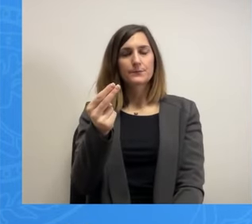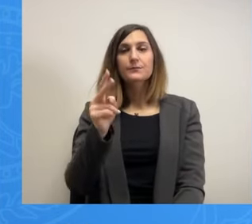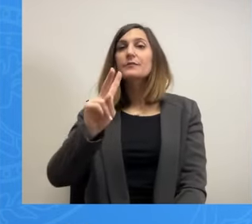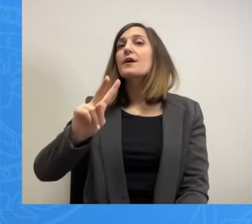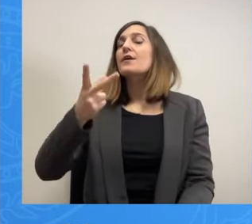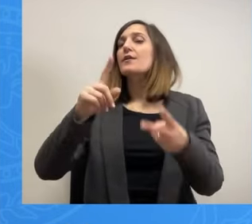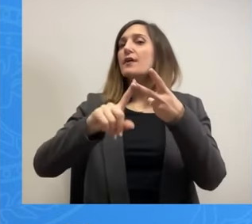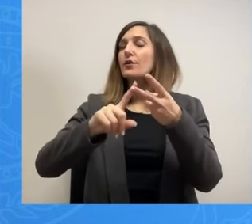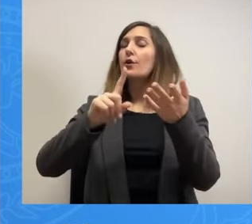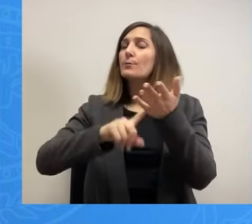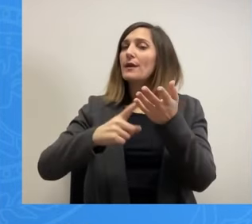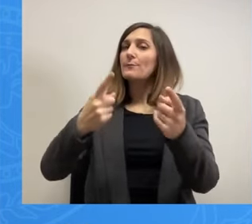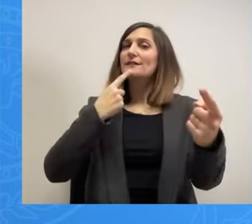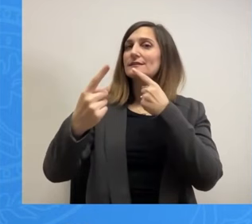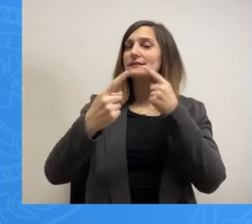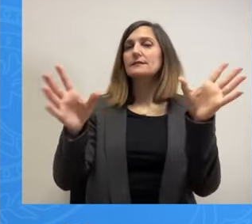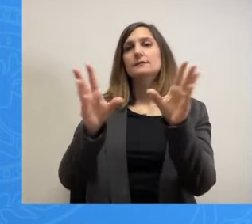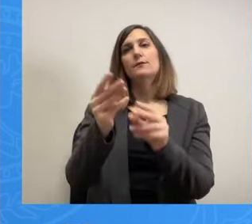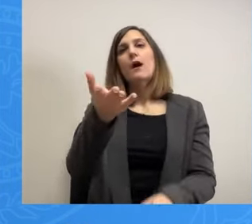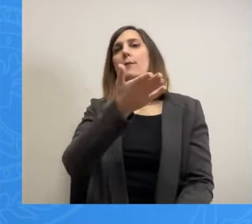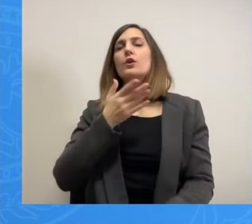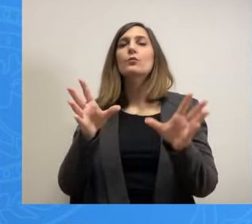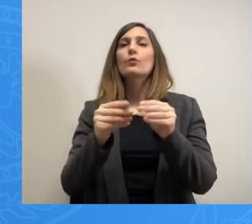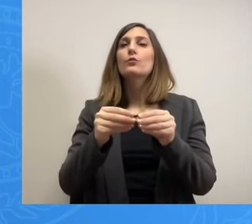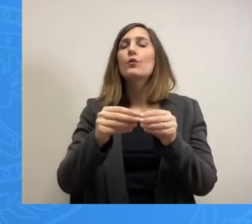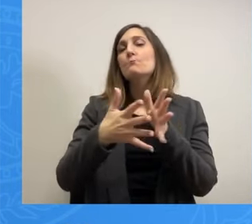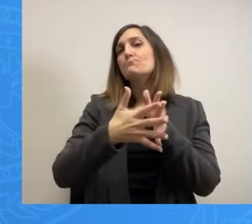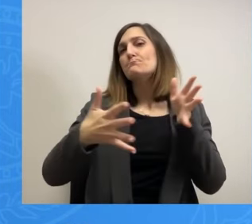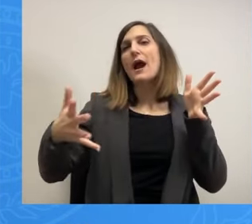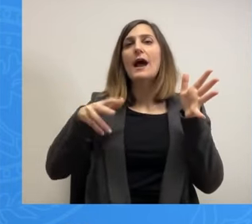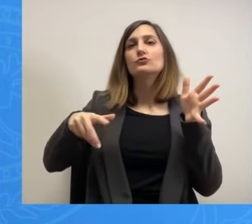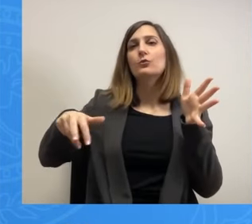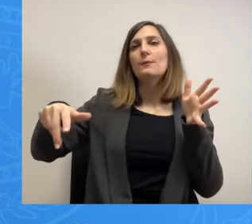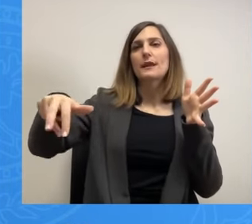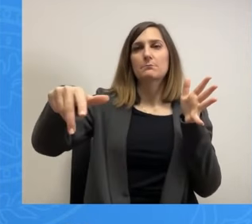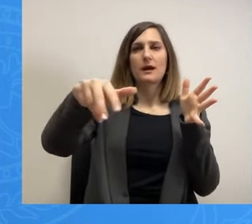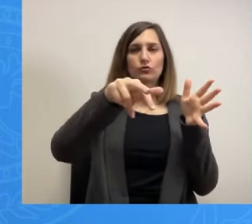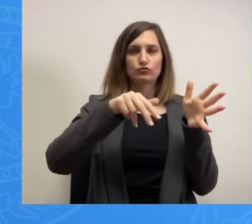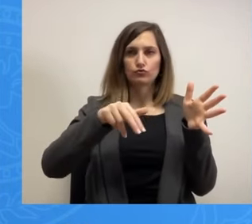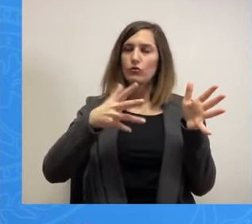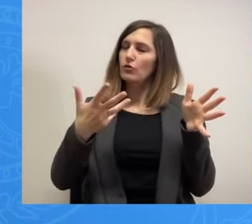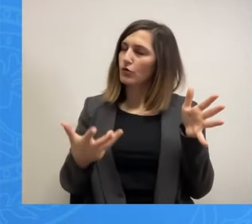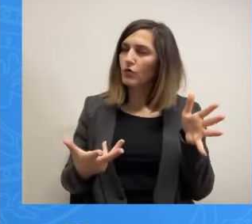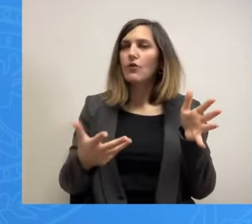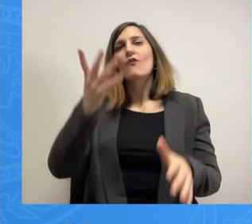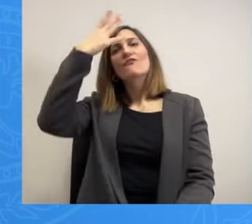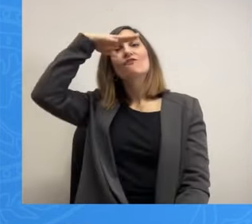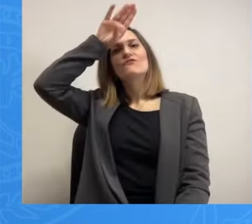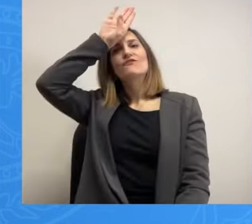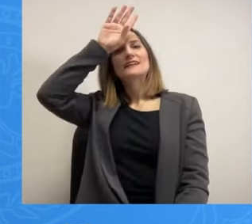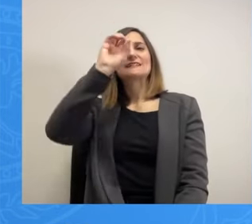απολογιστική για τον περίφημο μεγάλο περίπατο. Γιατί εκτός από τη Βασιλίσση Σόγκας που πρέπει να υπάρχει απόφαση